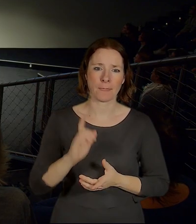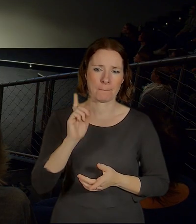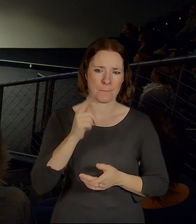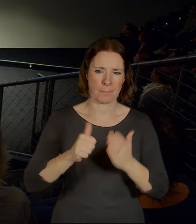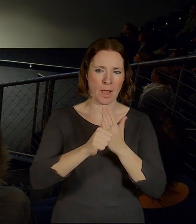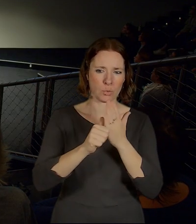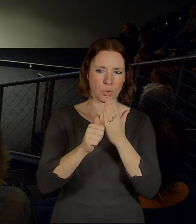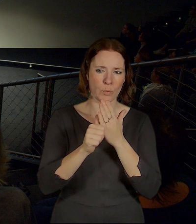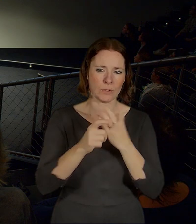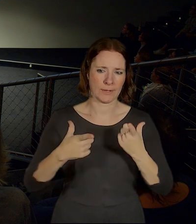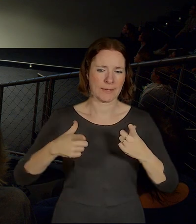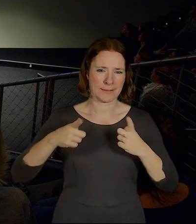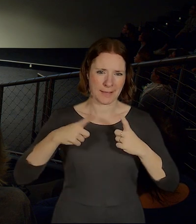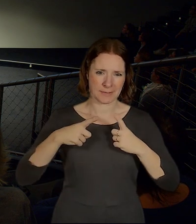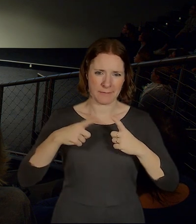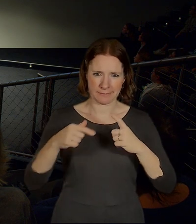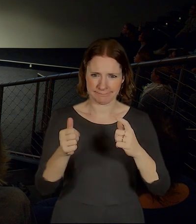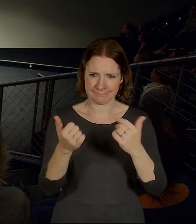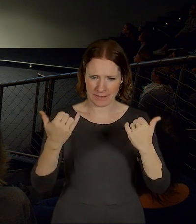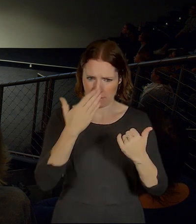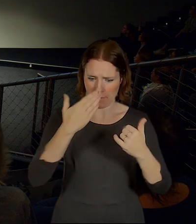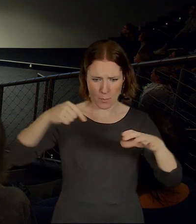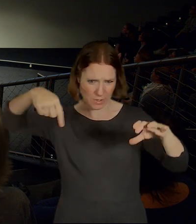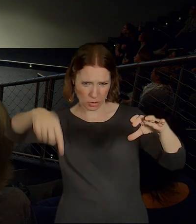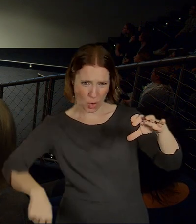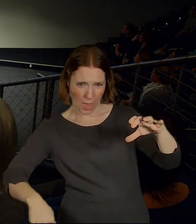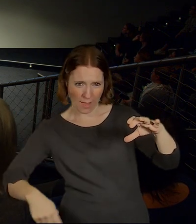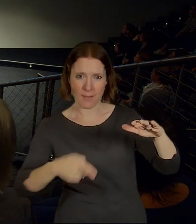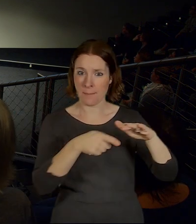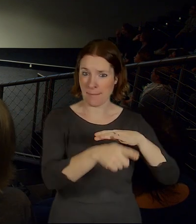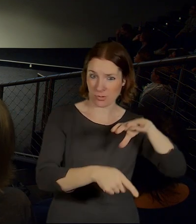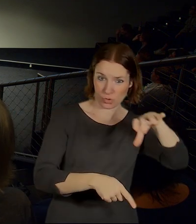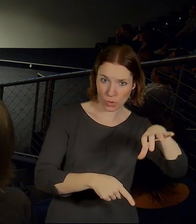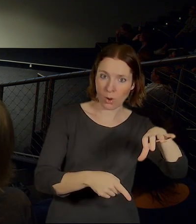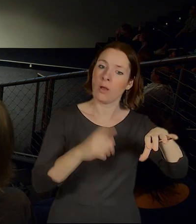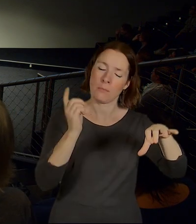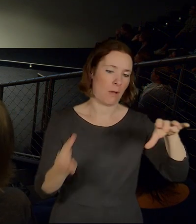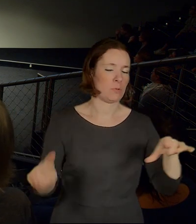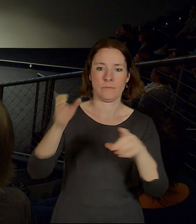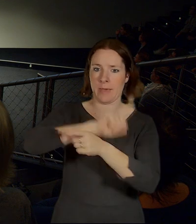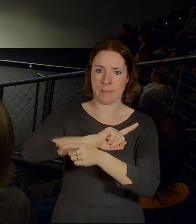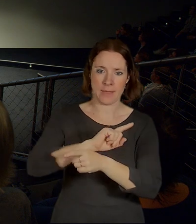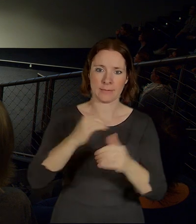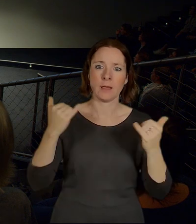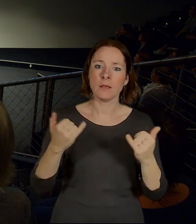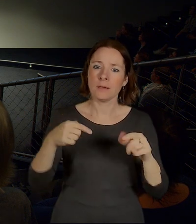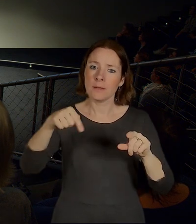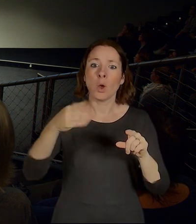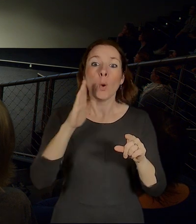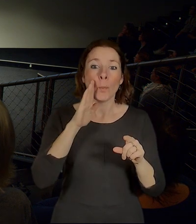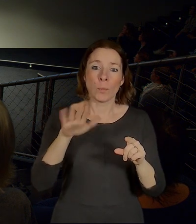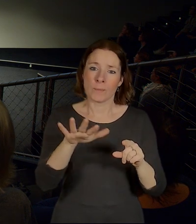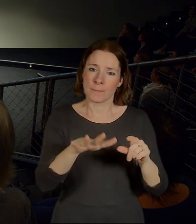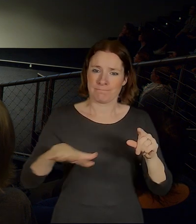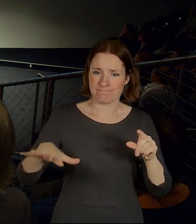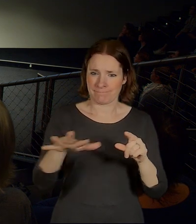je teď vlastně v podzemí. Tady je takové náměstíčko teďka. Toho prostoru